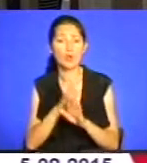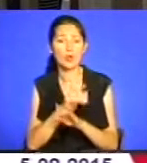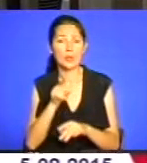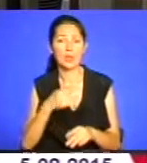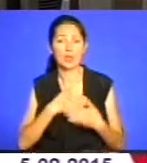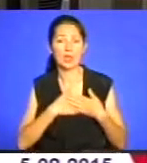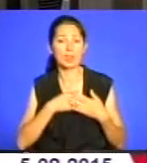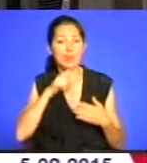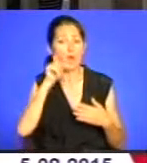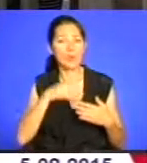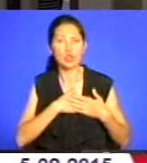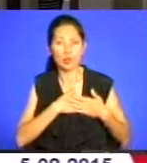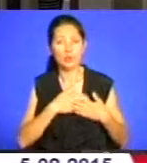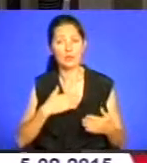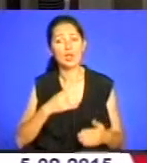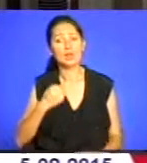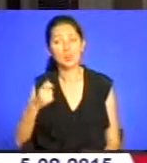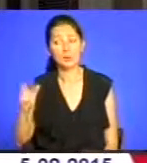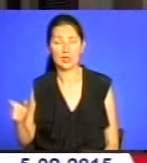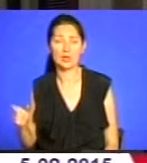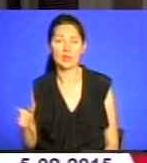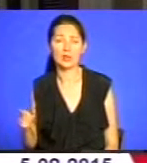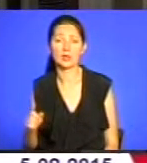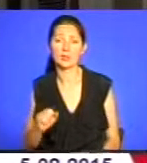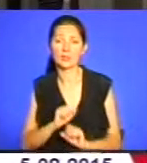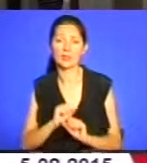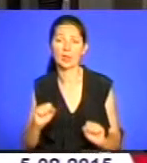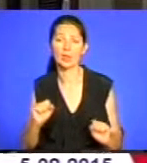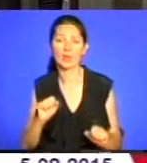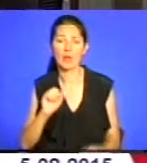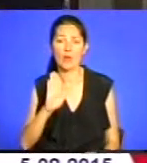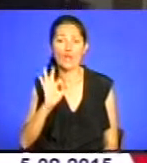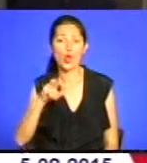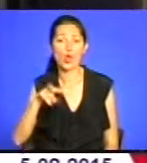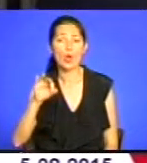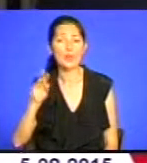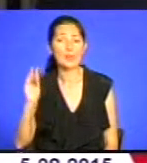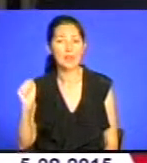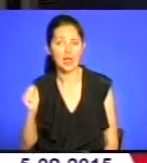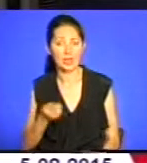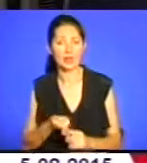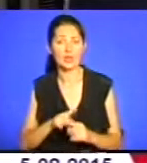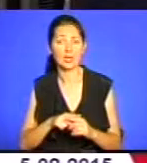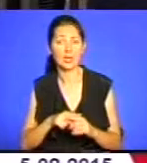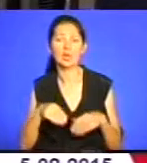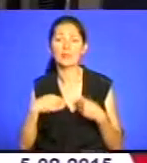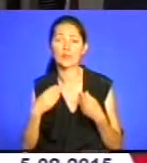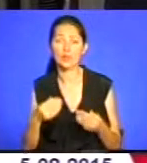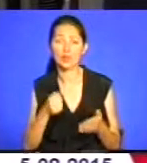'язок втрачався. Зустрілися на Майдані у Києві у грудні 2013 року. Я не рахую себе якимось